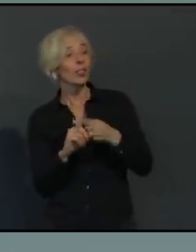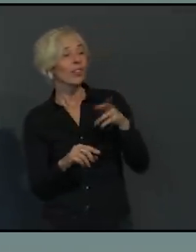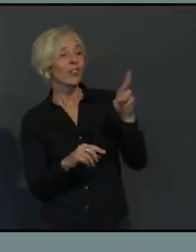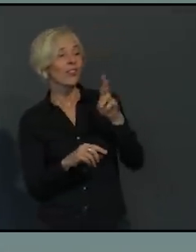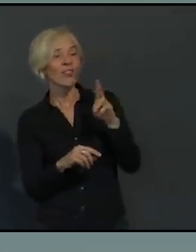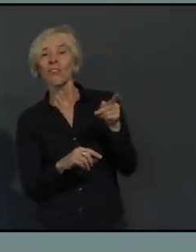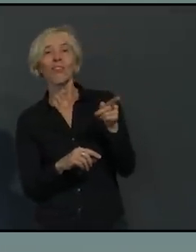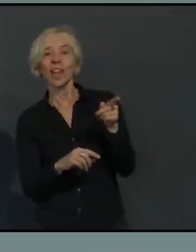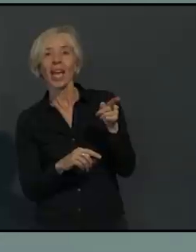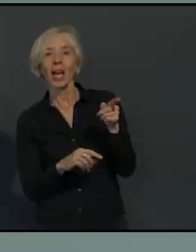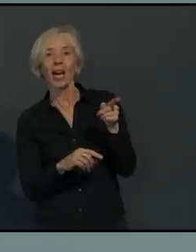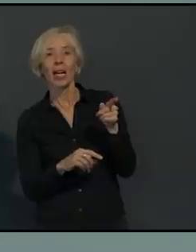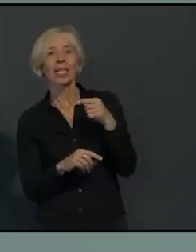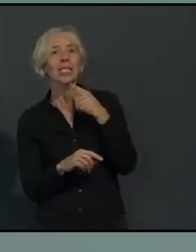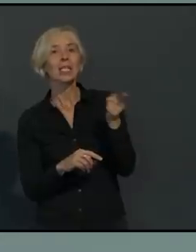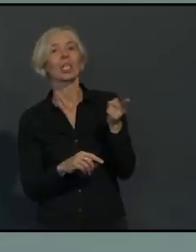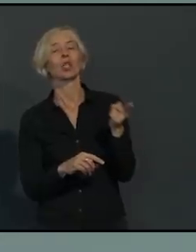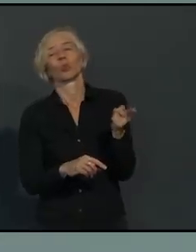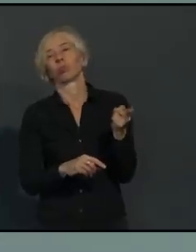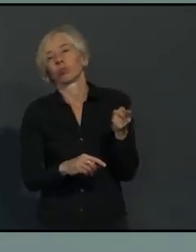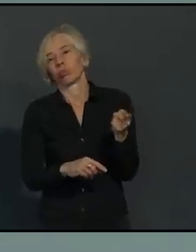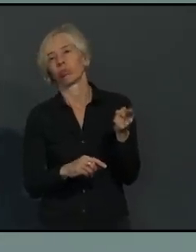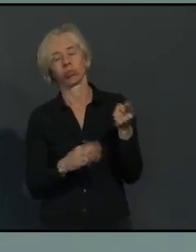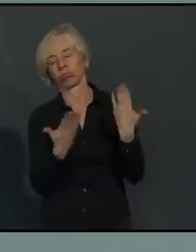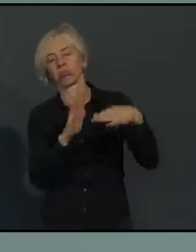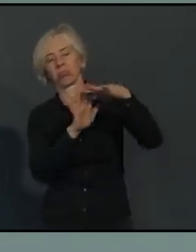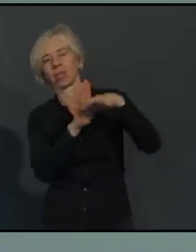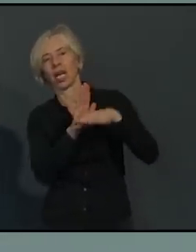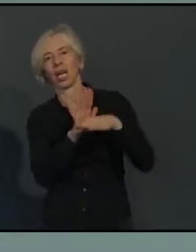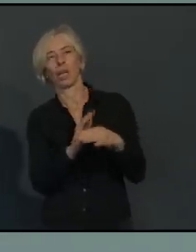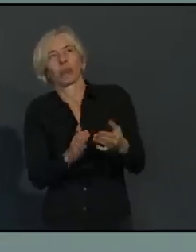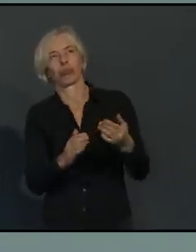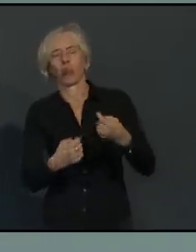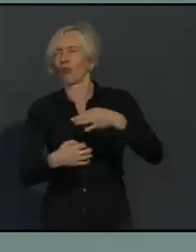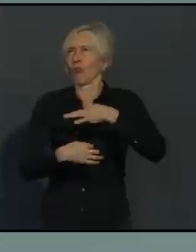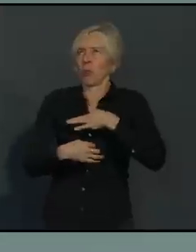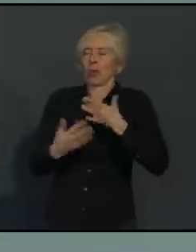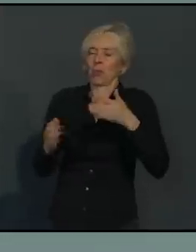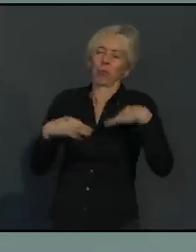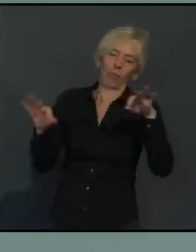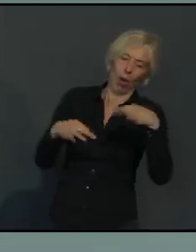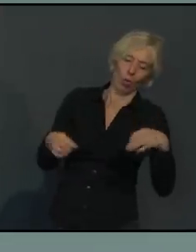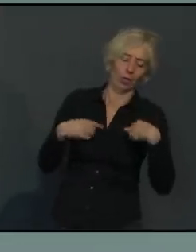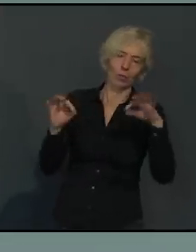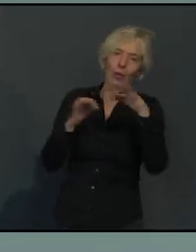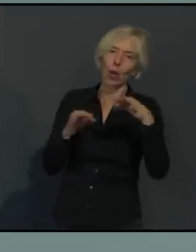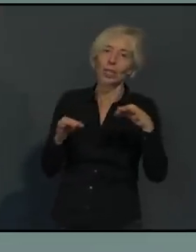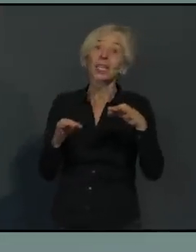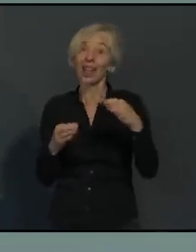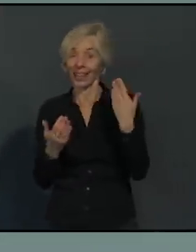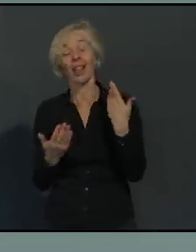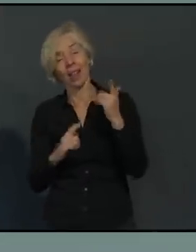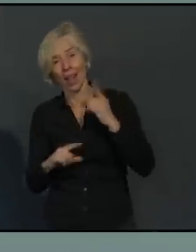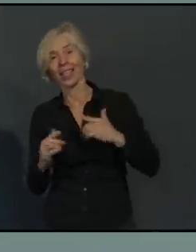die meinen, dass sie mit diesen Regelungen ja nicht gemeint sein können. Solche gibt es nämlich